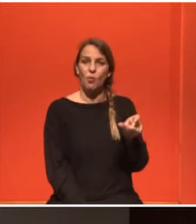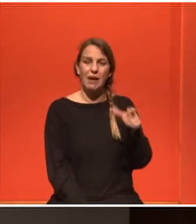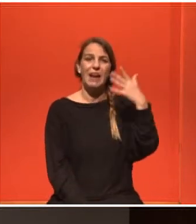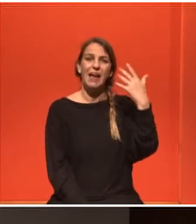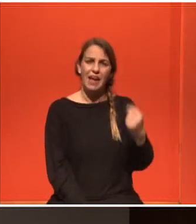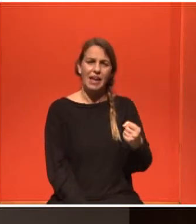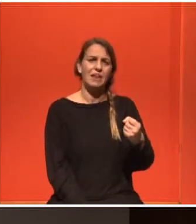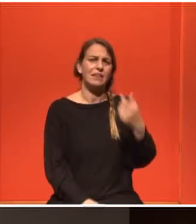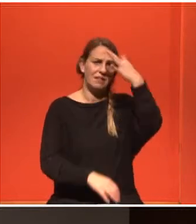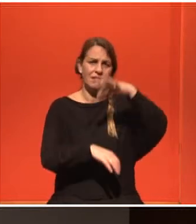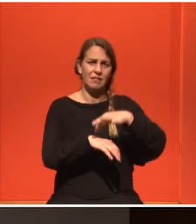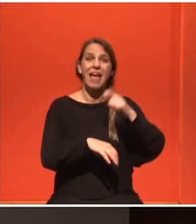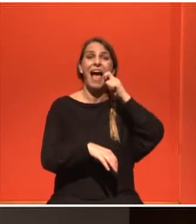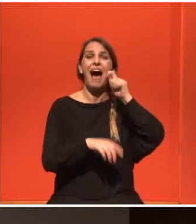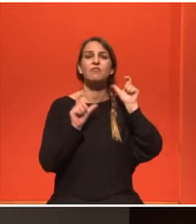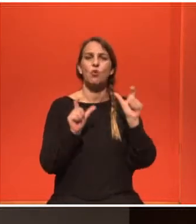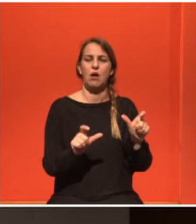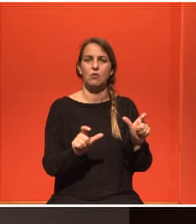καρκίνο του τραχύλου. Ναι, είναι ασφαλές.